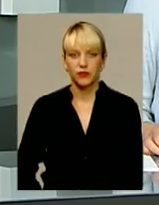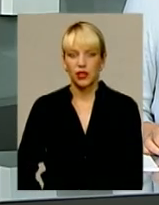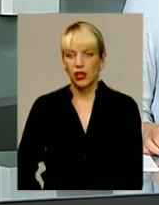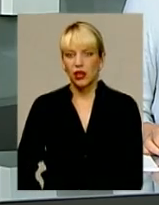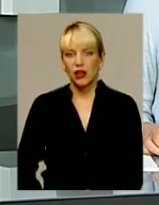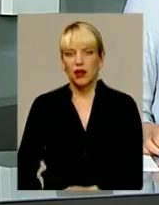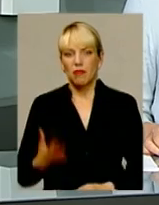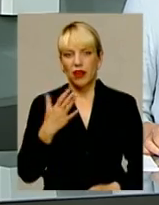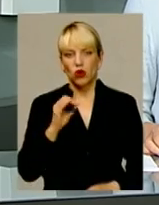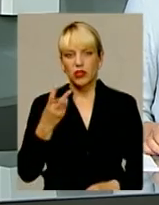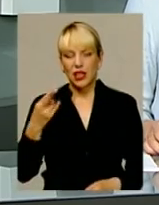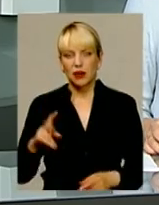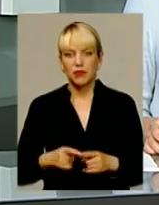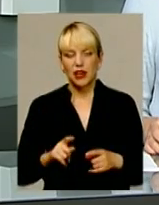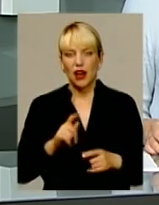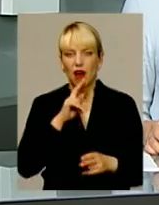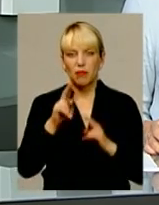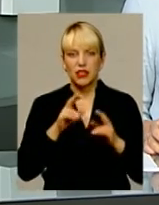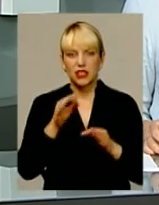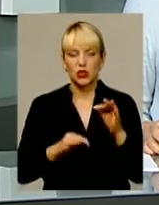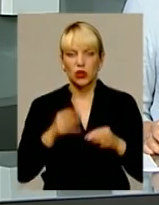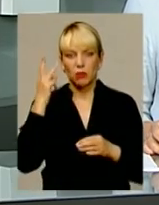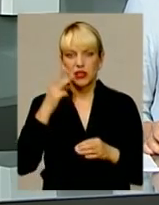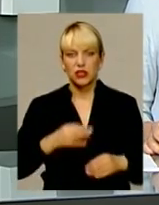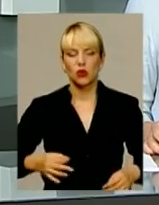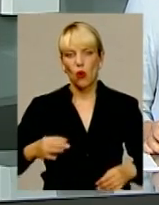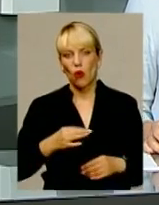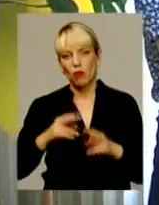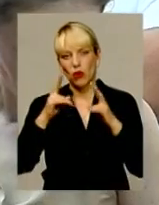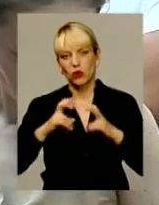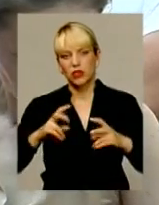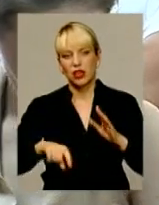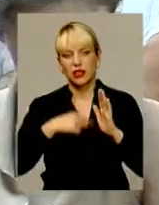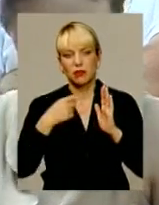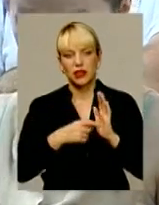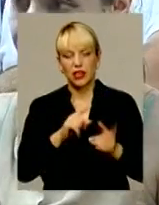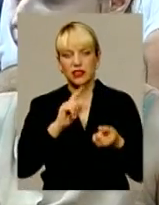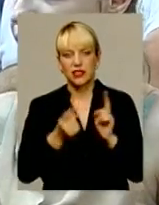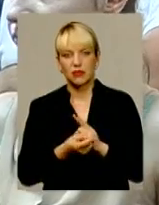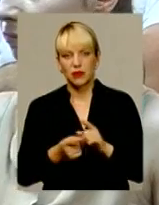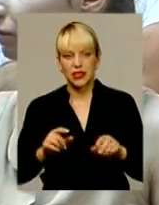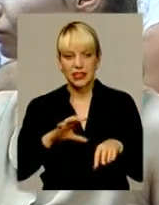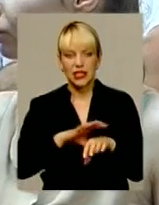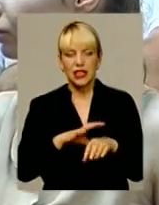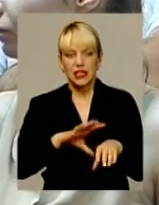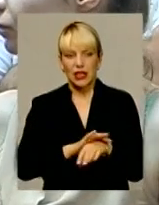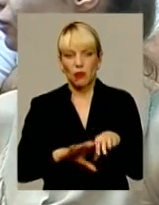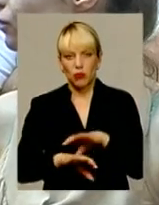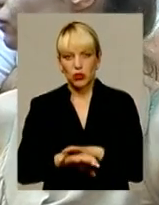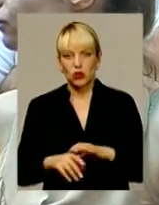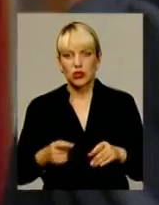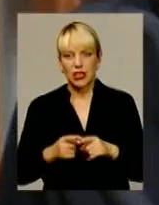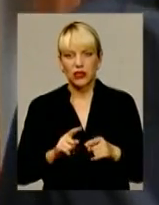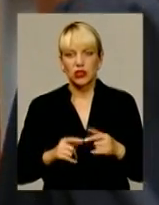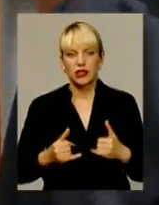5 серпня апеляційний суд Хмельницької області розгляне питання зміни запобіжного заходу хмельницькому бізнесмену